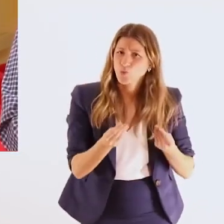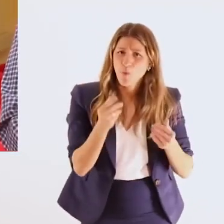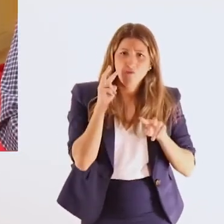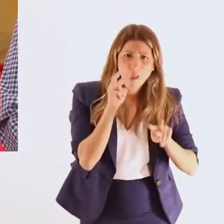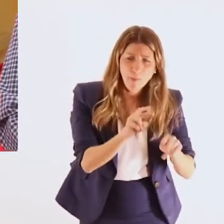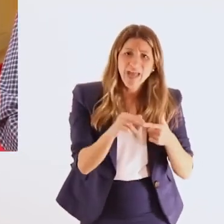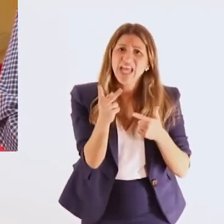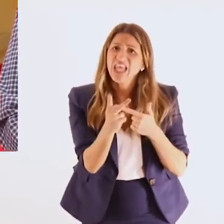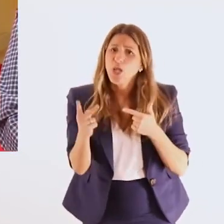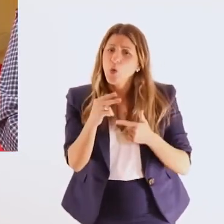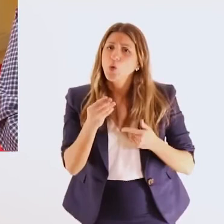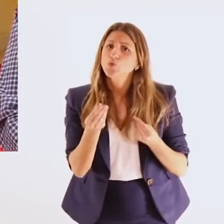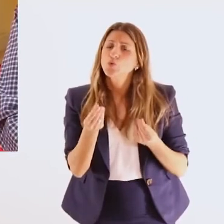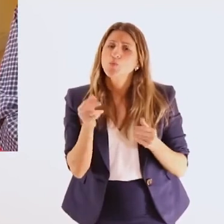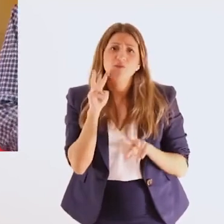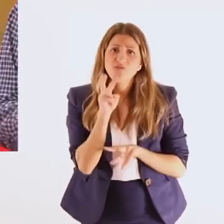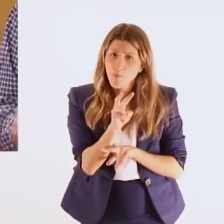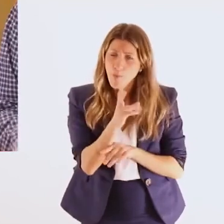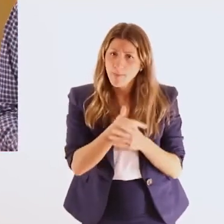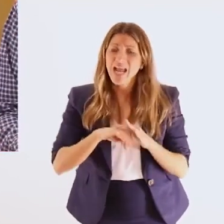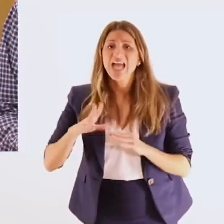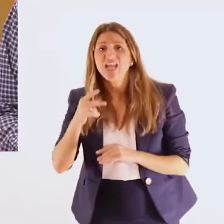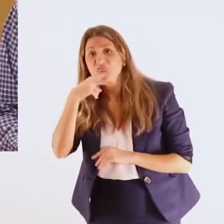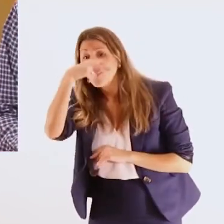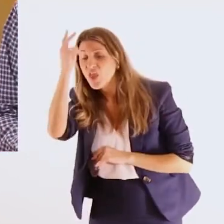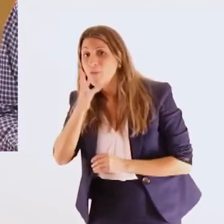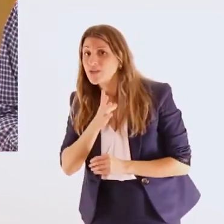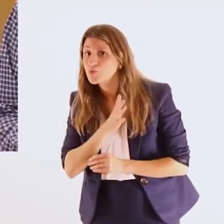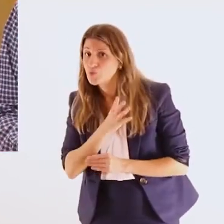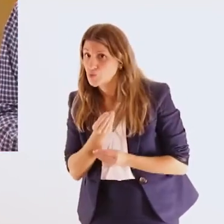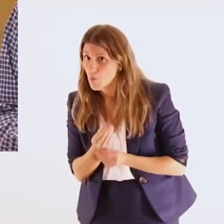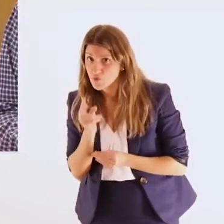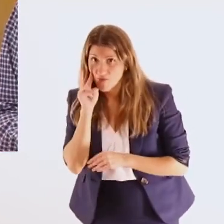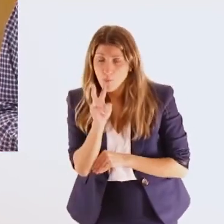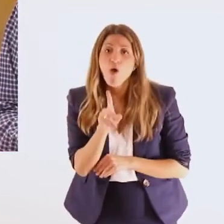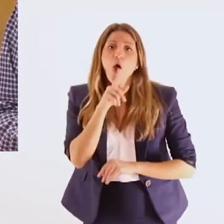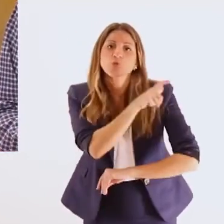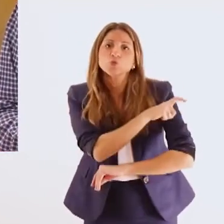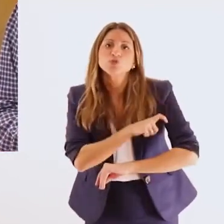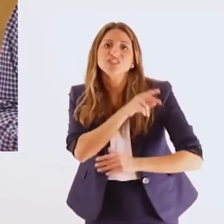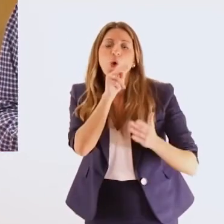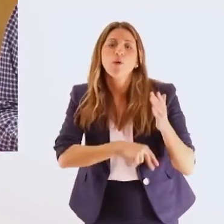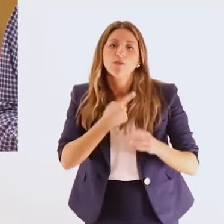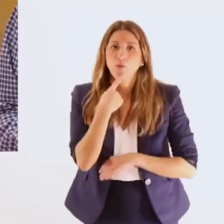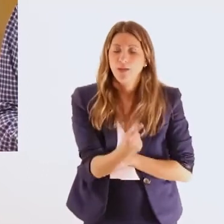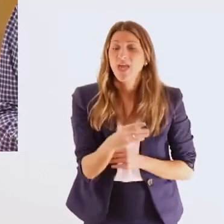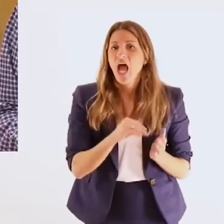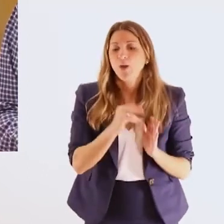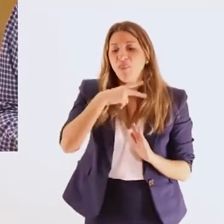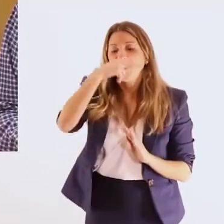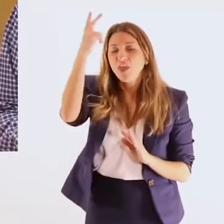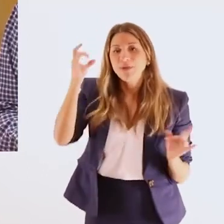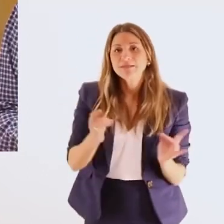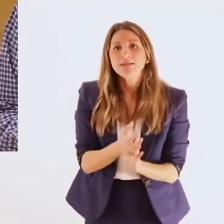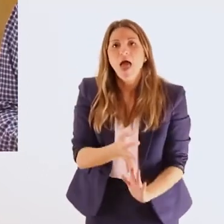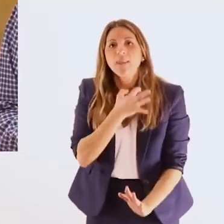προσέγγιση και η δικαιωματική προσέγγιση η οποία καθιερώθηκε με τη Σύμβαση των Ενωμένων Εθνών για τα δικαιώματα των ατόμων με αναπηρία και τέλος με τα δικαιώματα των